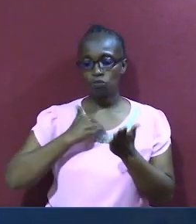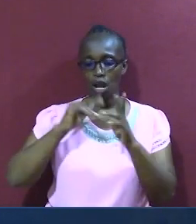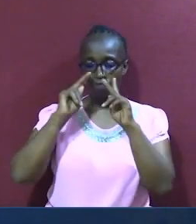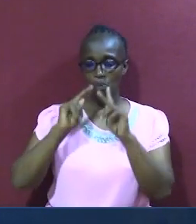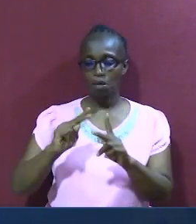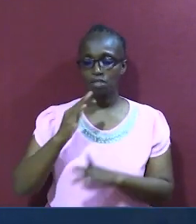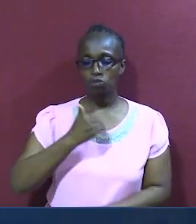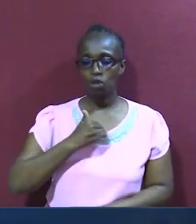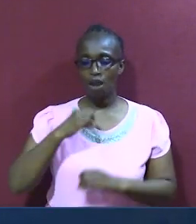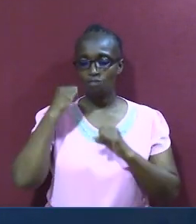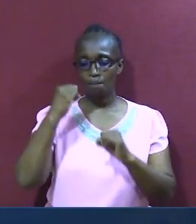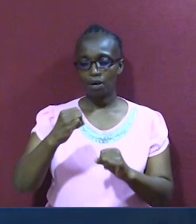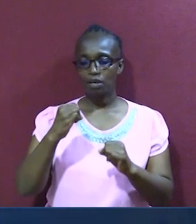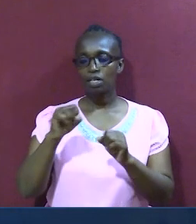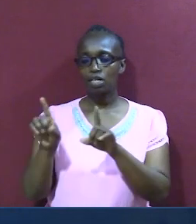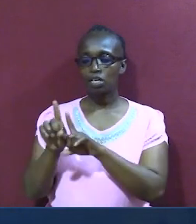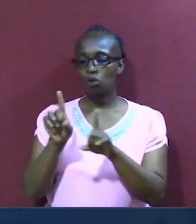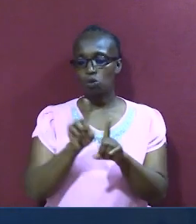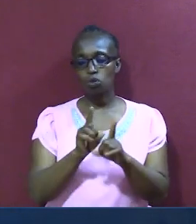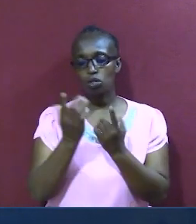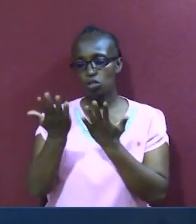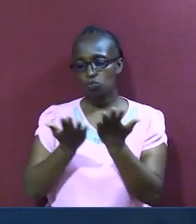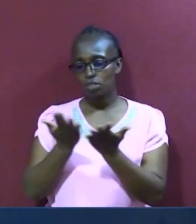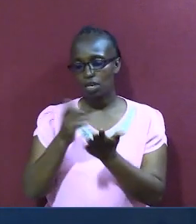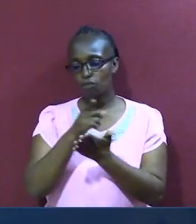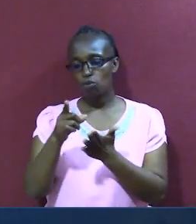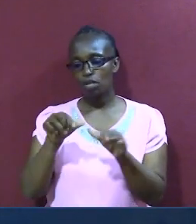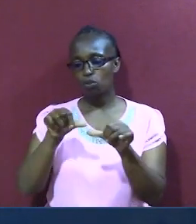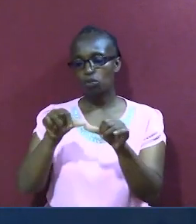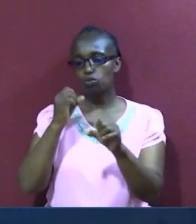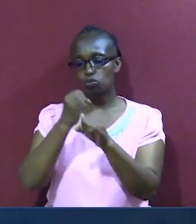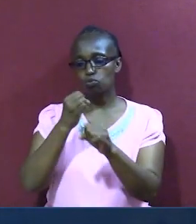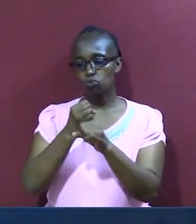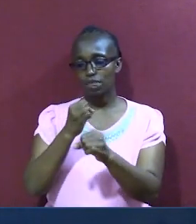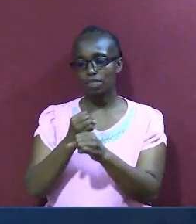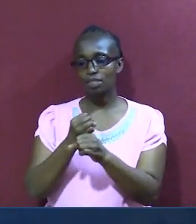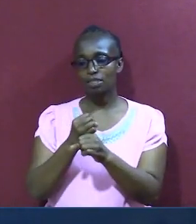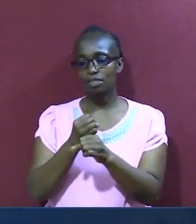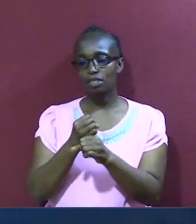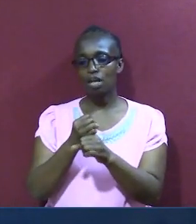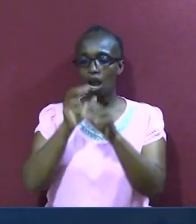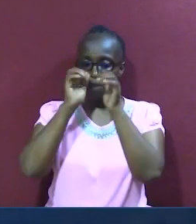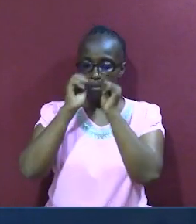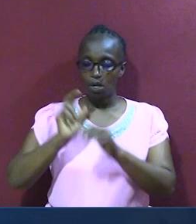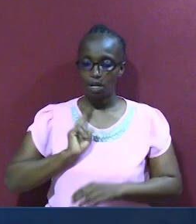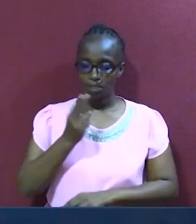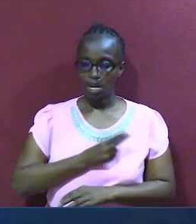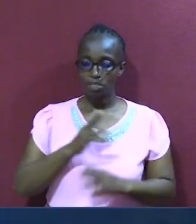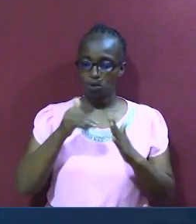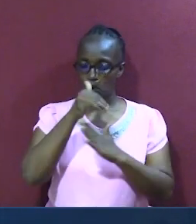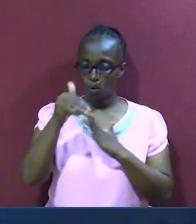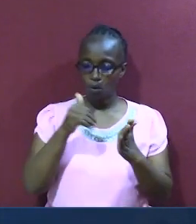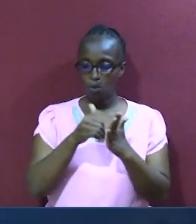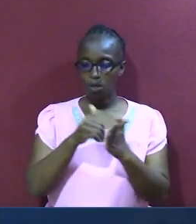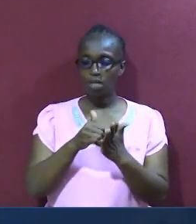wakapate ngufu, na hata ya kukutumaina kufanya kazi, zao siku ya leo, tubariki sisi sote, na